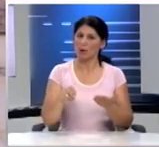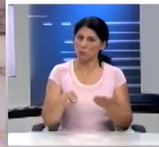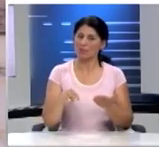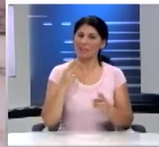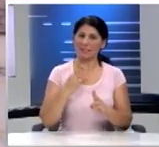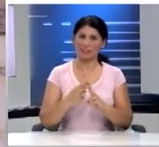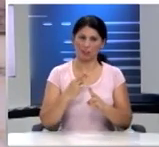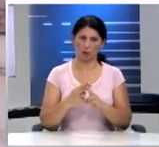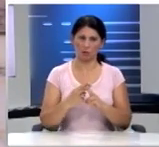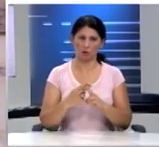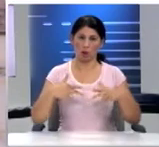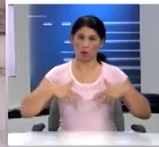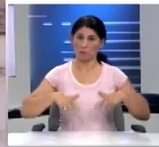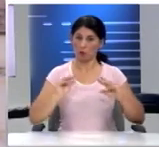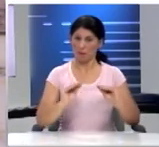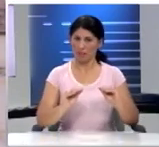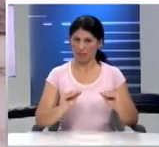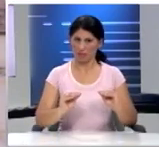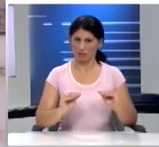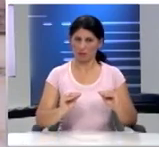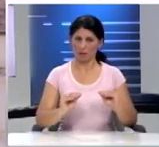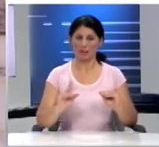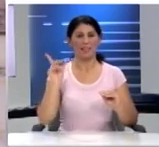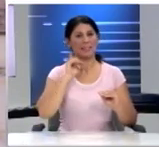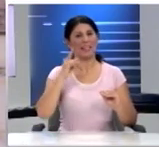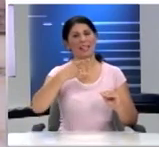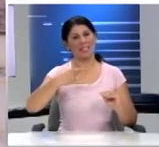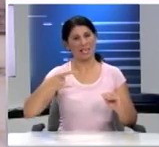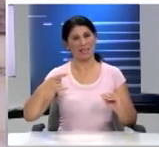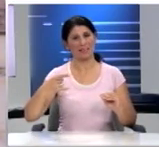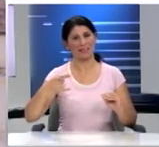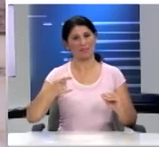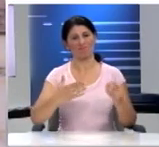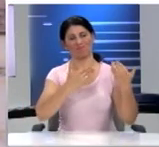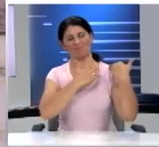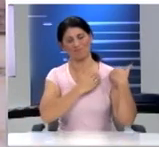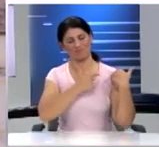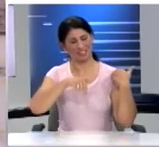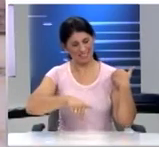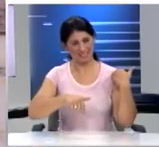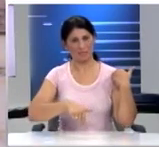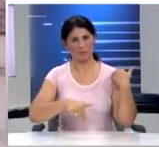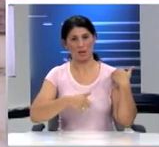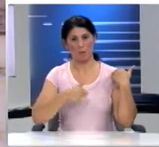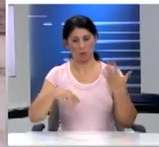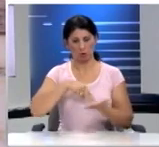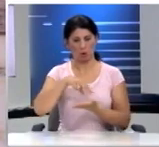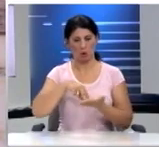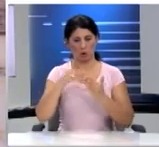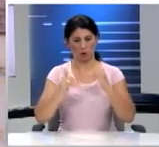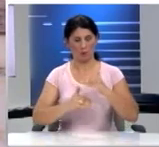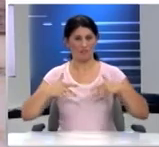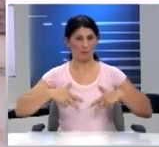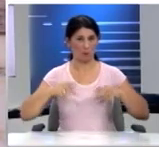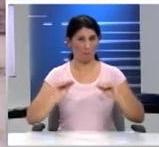κυρίως το Υπουργείο Παιδείας και η κυρία Ζαχαράκη επομίζεται σήμερα όχι μόνο το ρόλο της Υφυπουργού